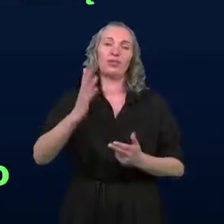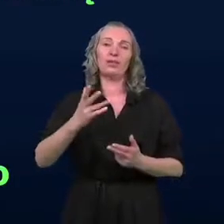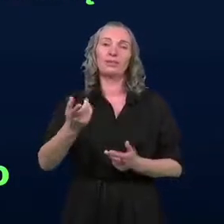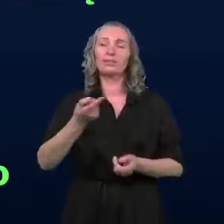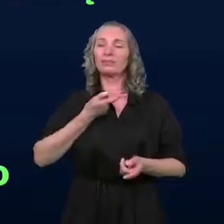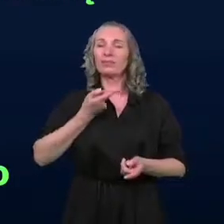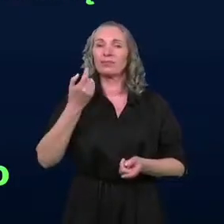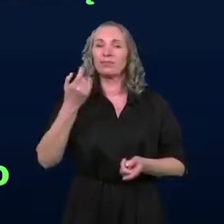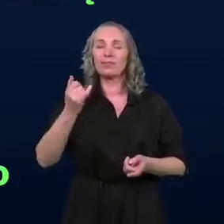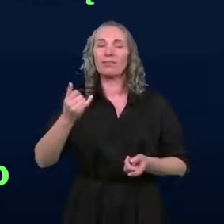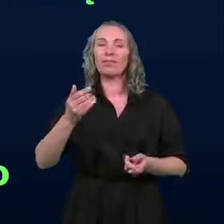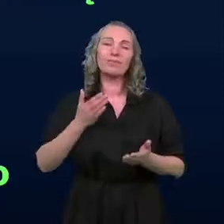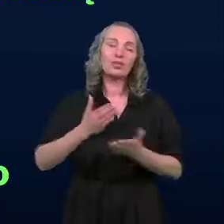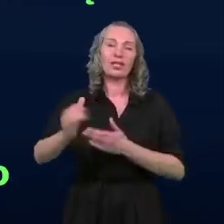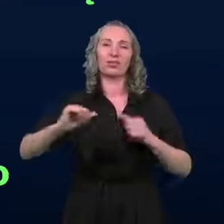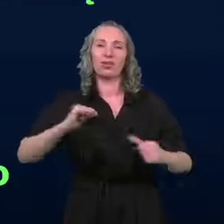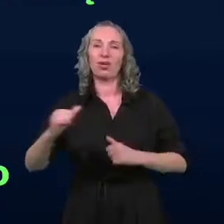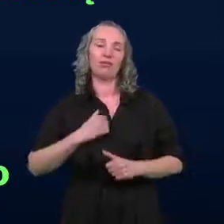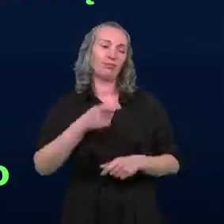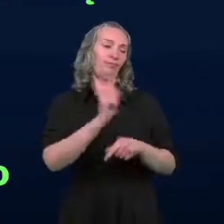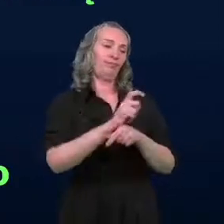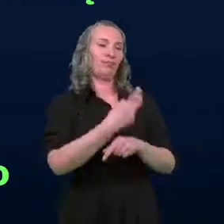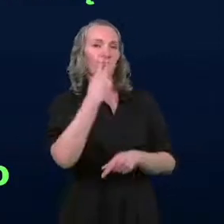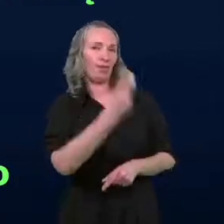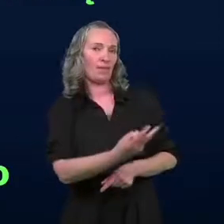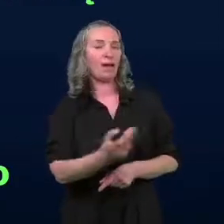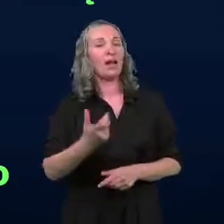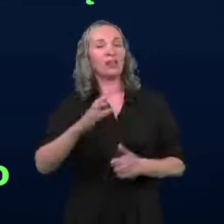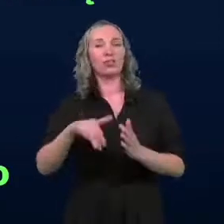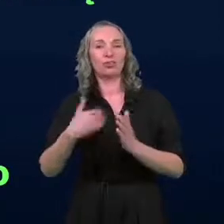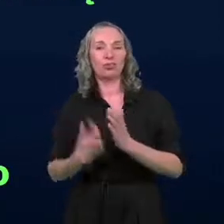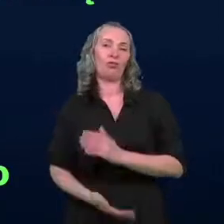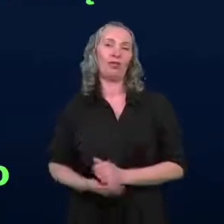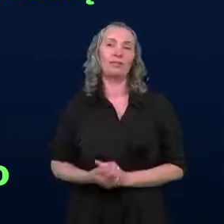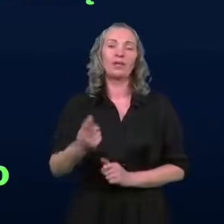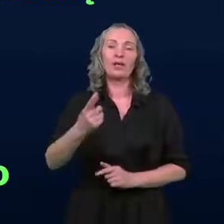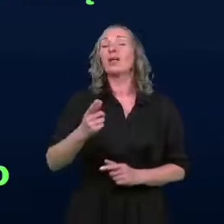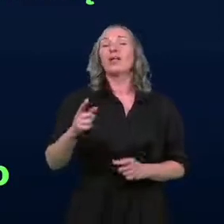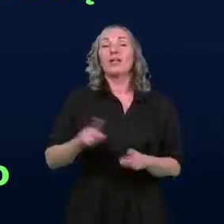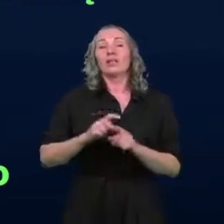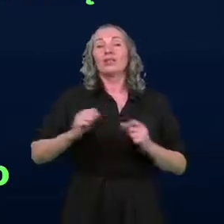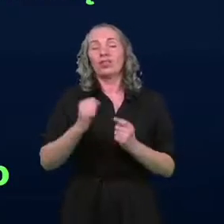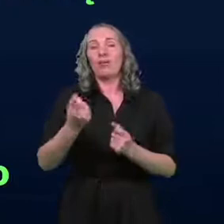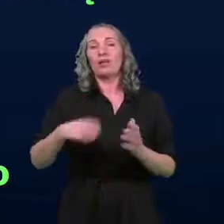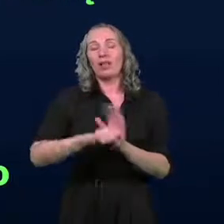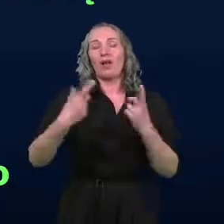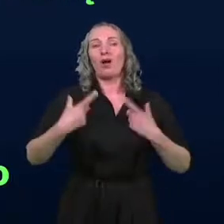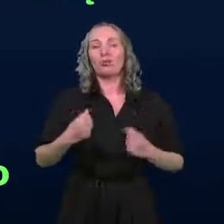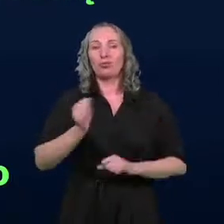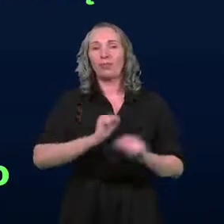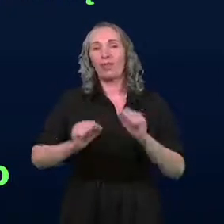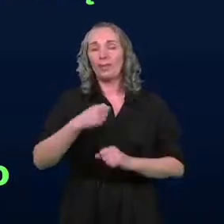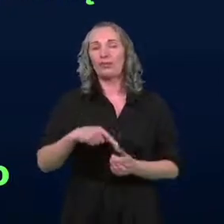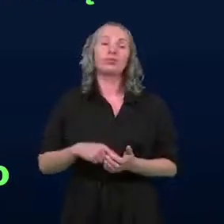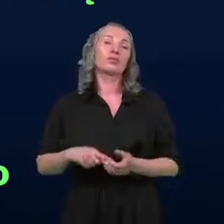niezauważany przez władze państwowe. A szkoda. Działania dla osób z niepełnosprawnością. To jest,